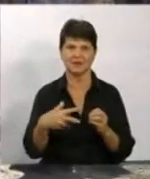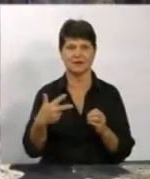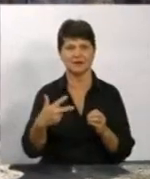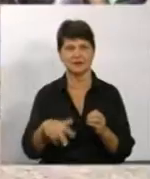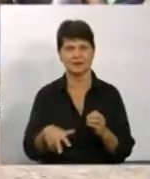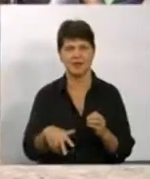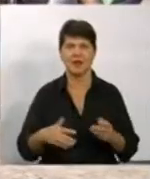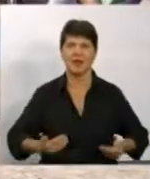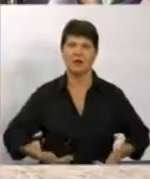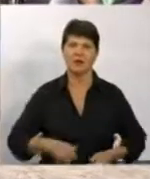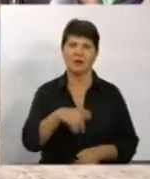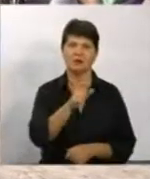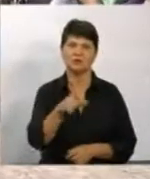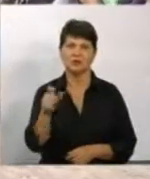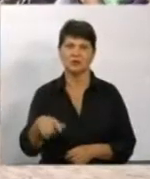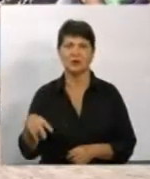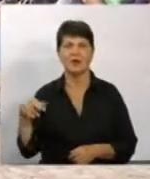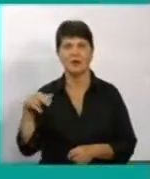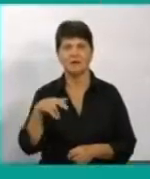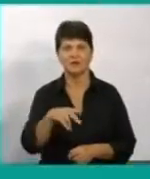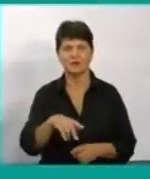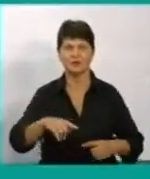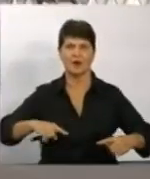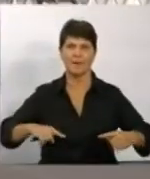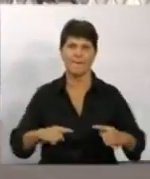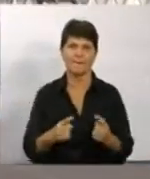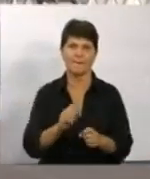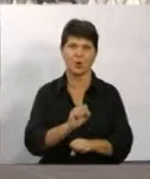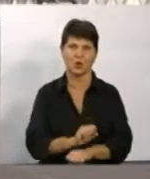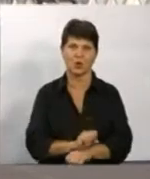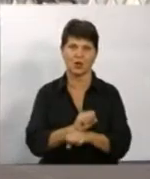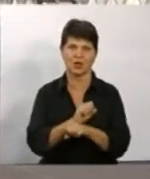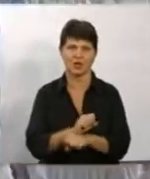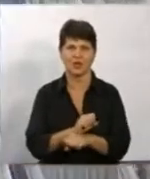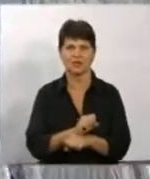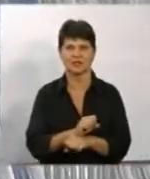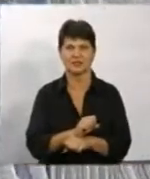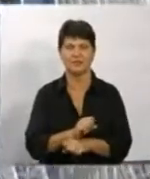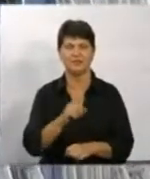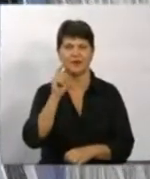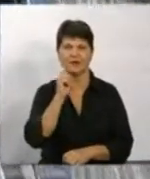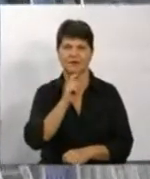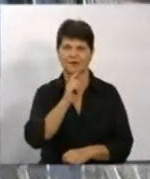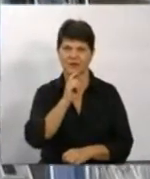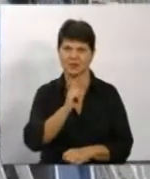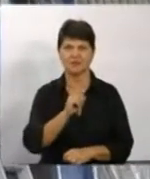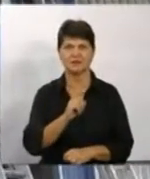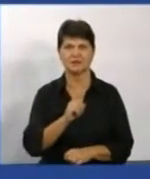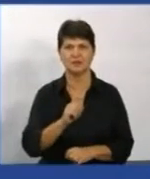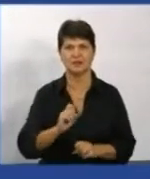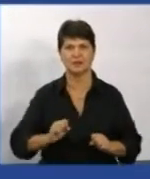району вийшли на протест проти орендаря їхніх паїв. У Вінниці змагалися пожежники зі всієї України.